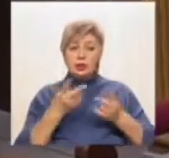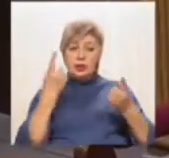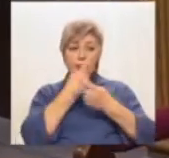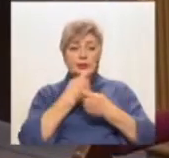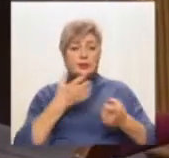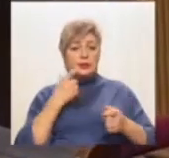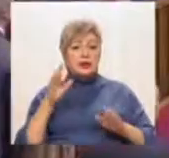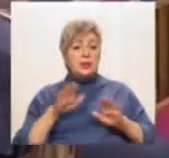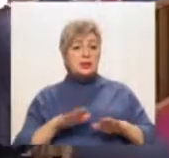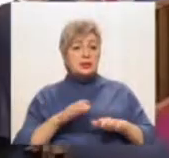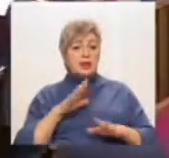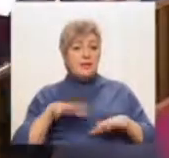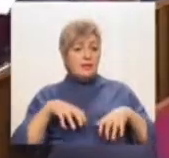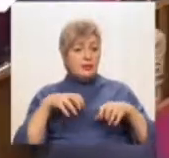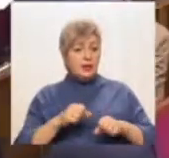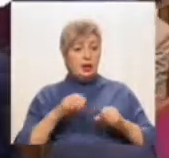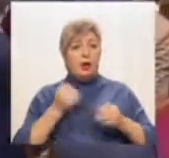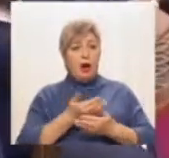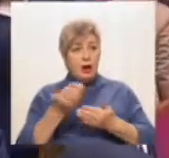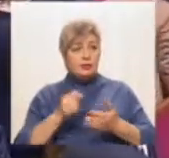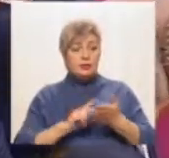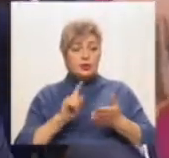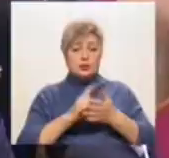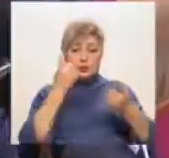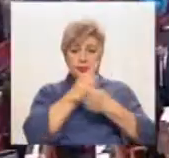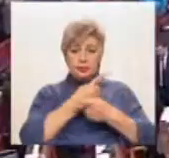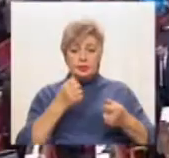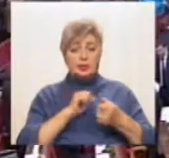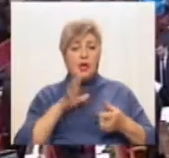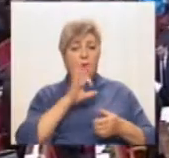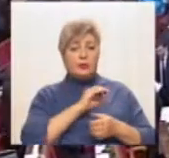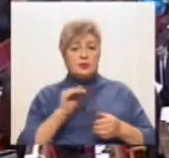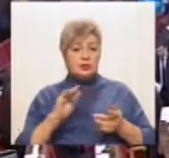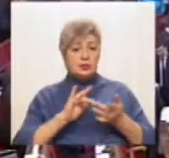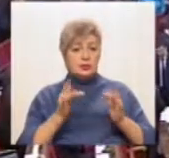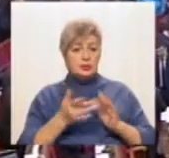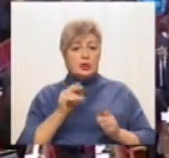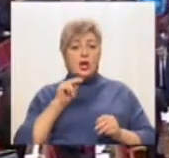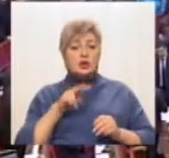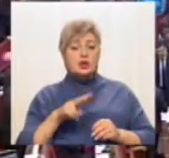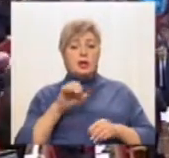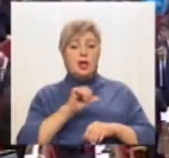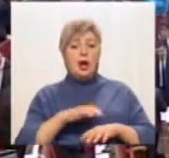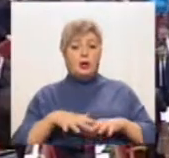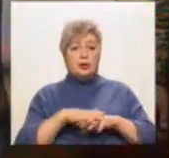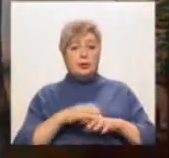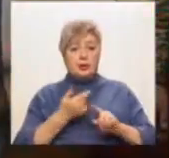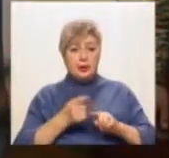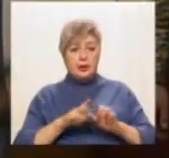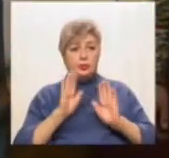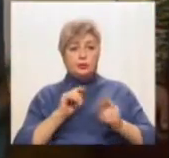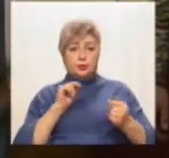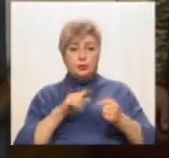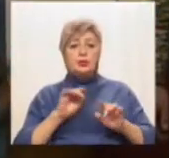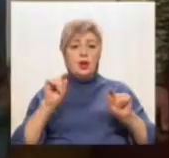владу. А вона мусить оприлюднити його на офіційному сайті. Члени громади, які будуть проти, можуть утворити ще одну громаду. І